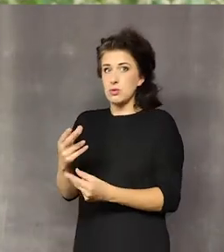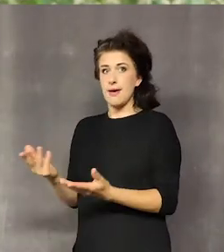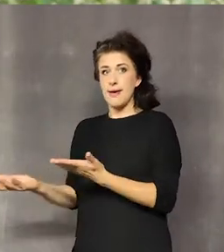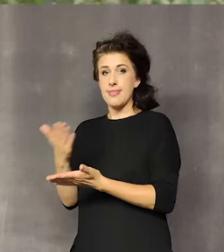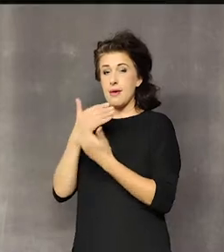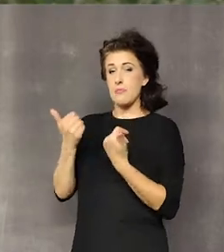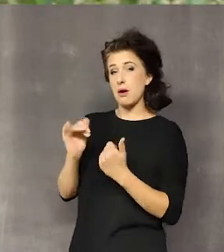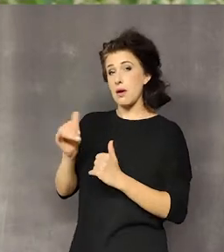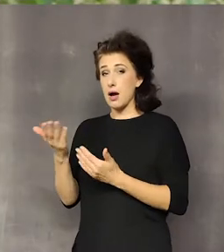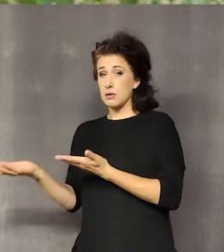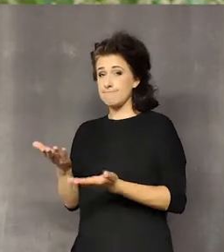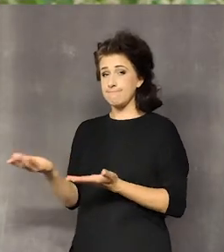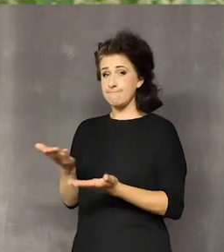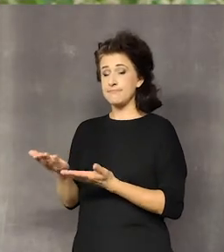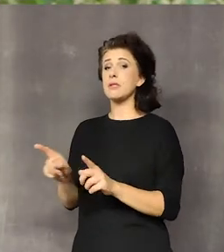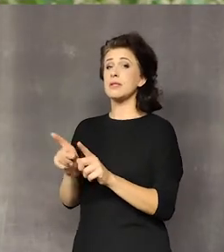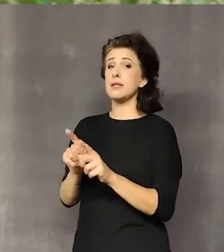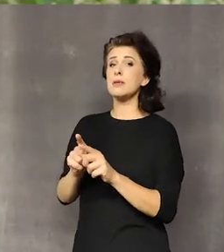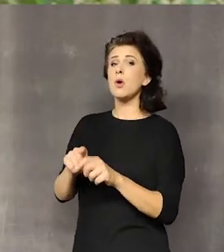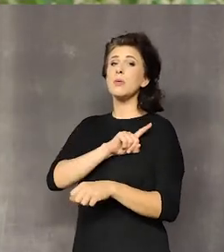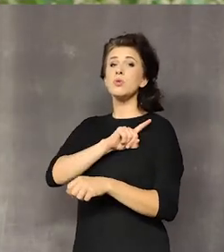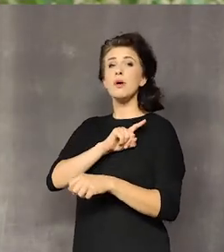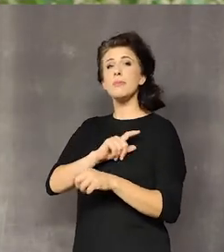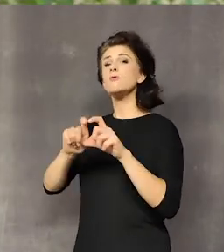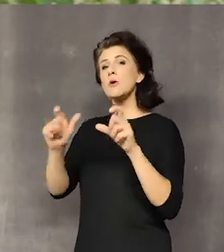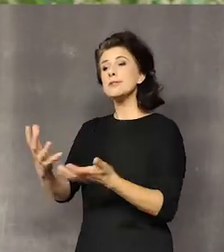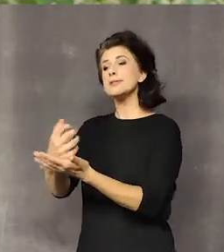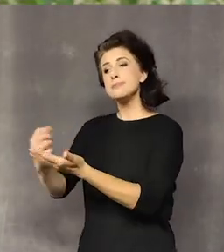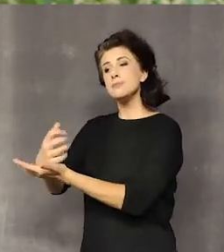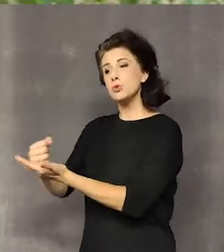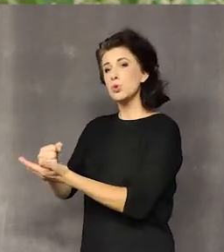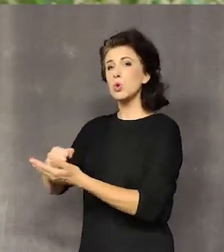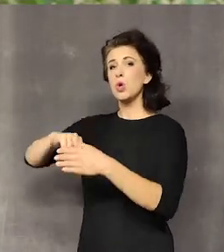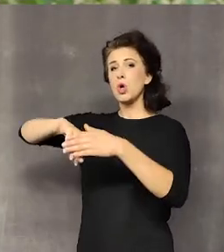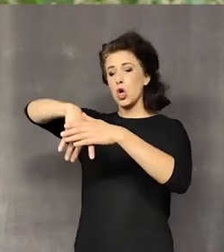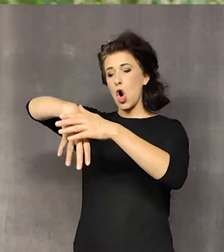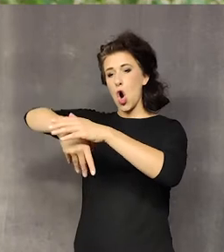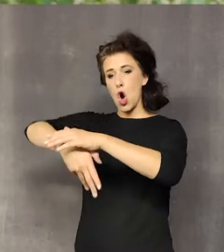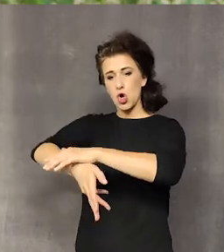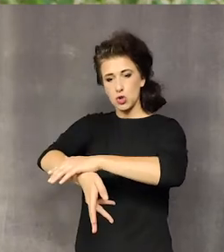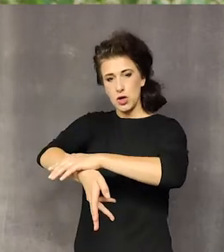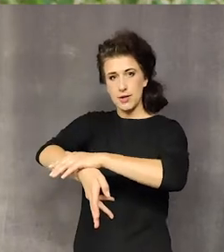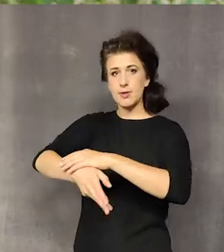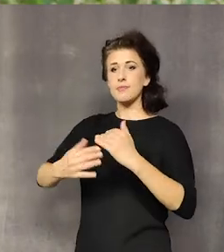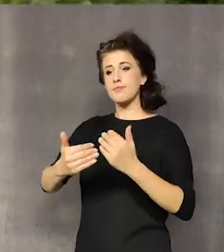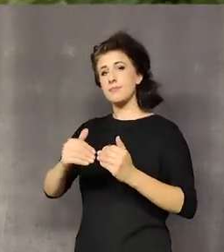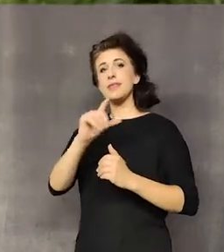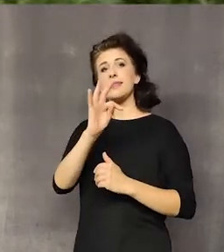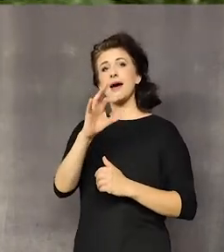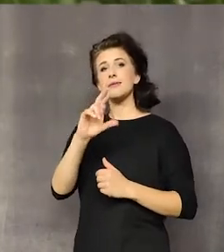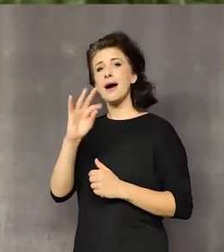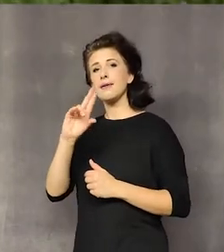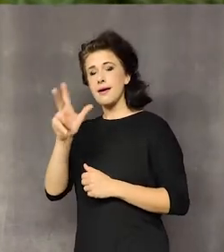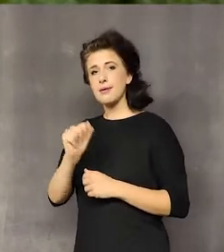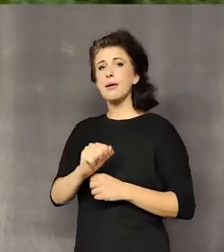zbioru ziół. O, jeszcze żadna roślina sobie nie zaczęła w vegetacji, możemy zbierać korzenie. Zbieramy wtedy kłęcze wietoraku, korzenie